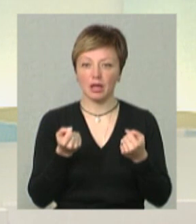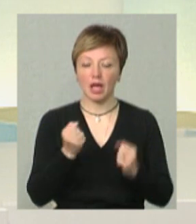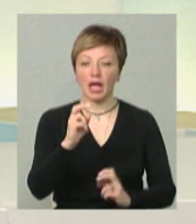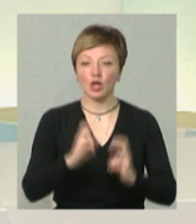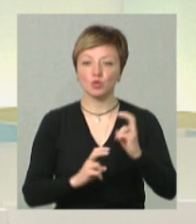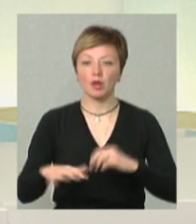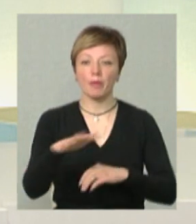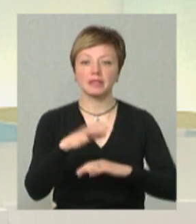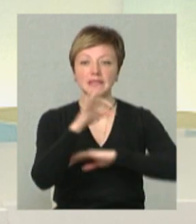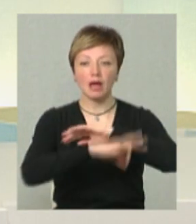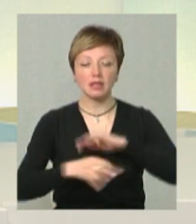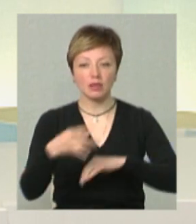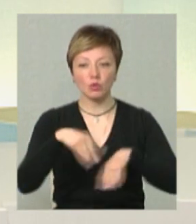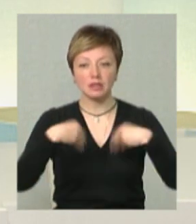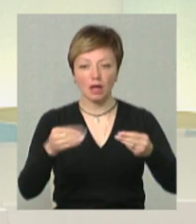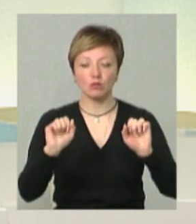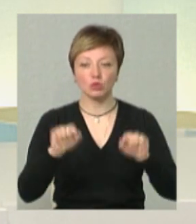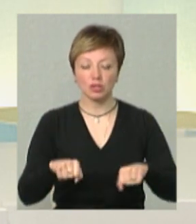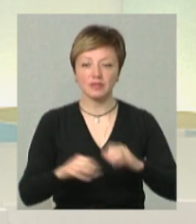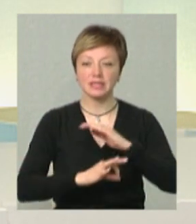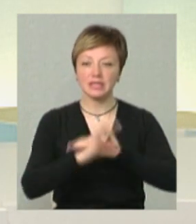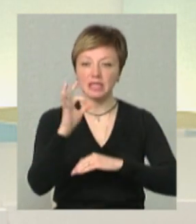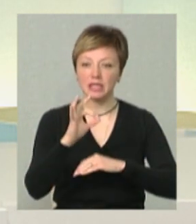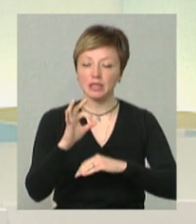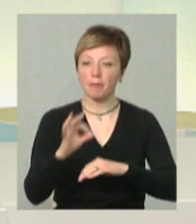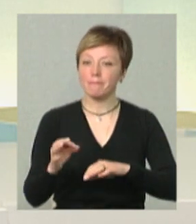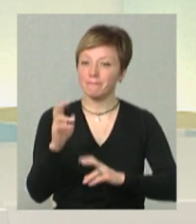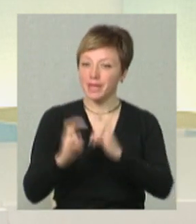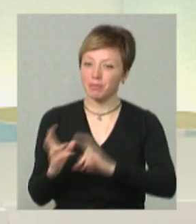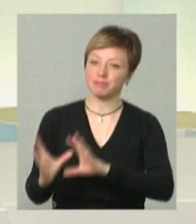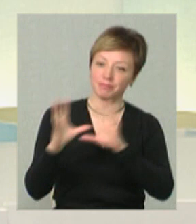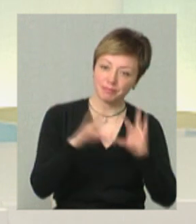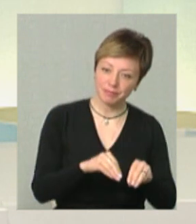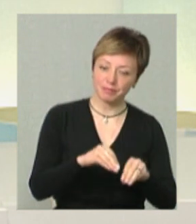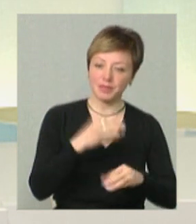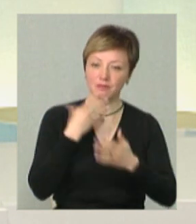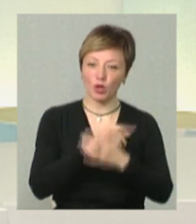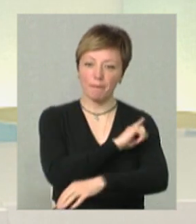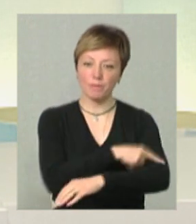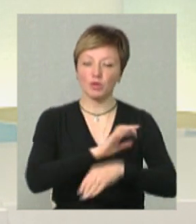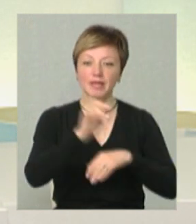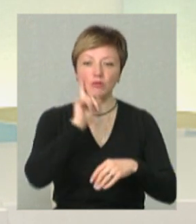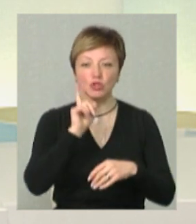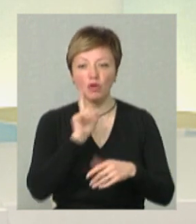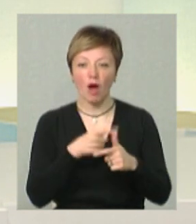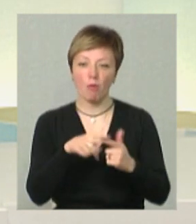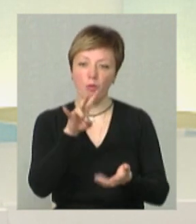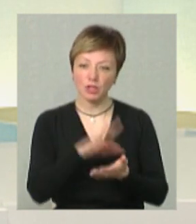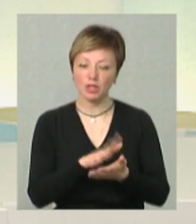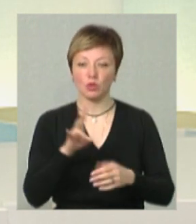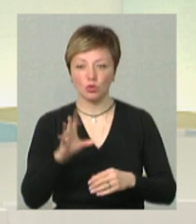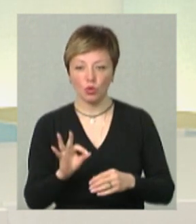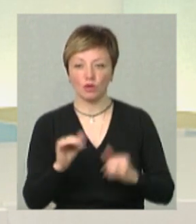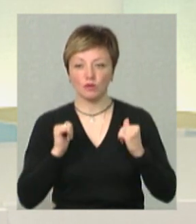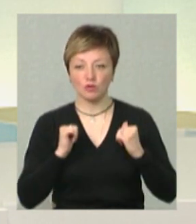парки західних регіонів для того, щоб дати можливість східним підприємствам перемістити свої потужності тимчасово, чи постійно, але в